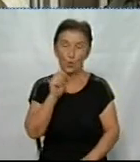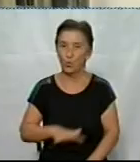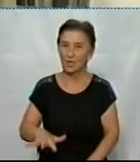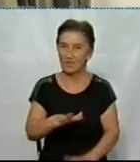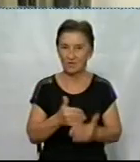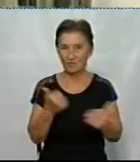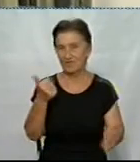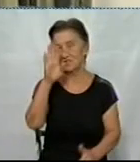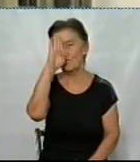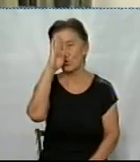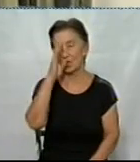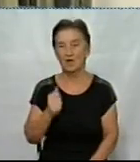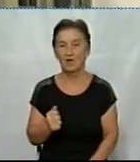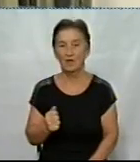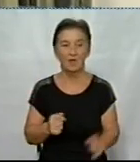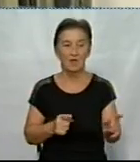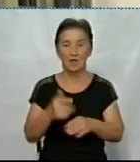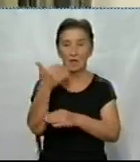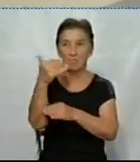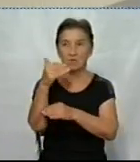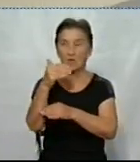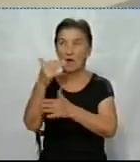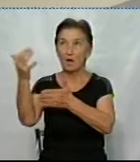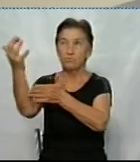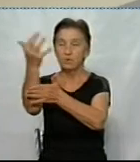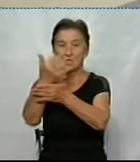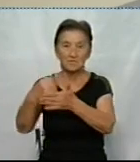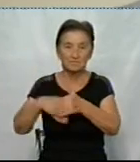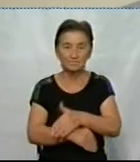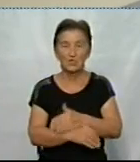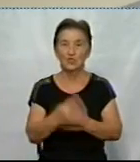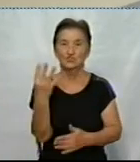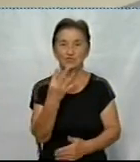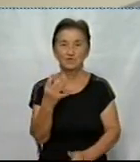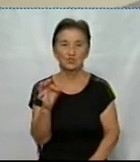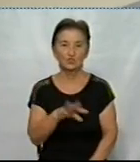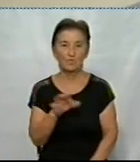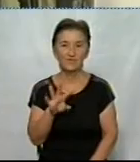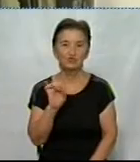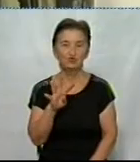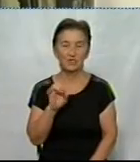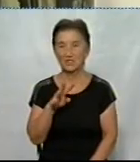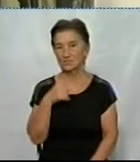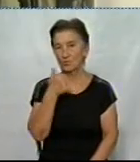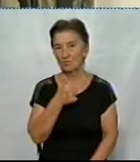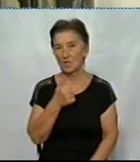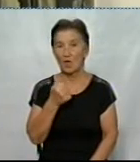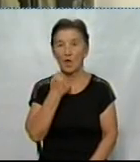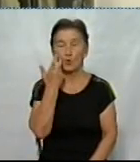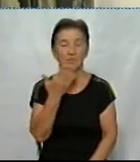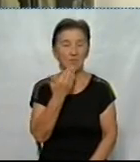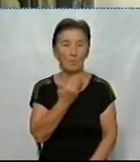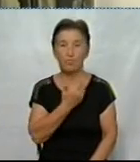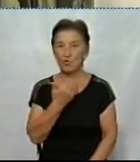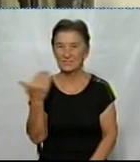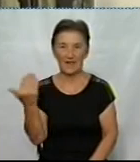ворога. Згадує, як цей прапор винесли з території Донецького аеропорту 4 жовтня 2014-го. Коли останній бійець 3